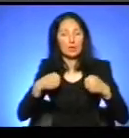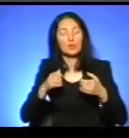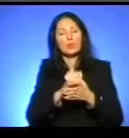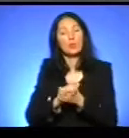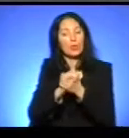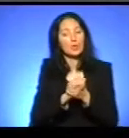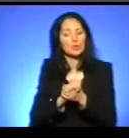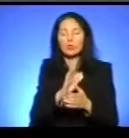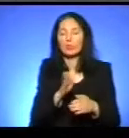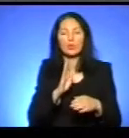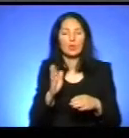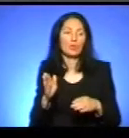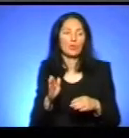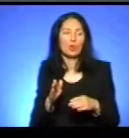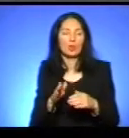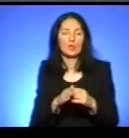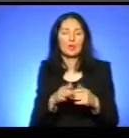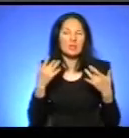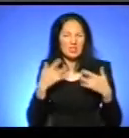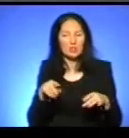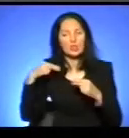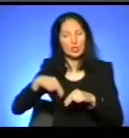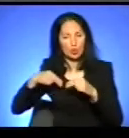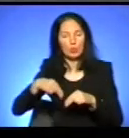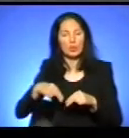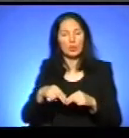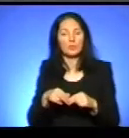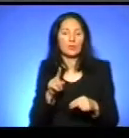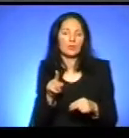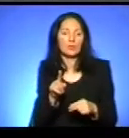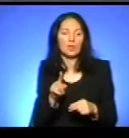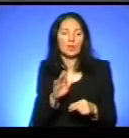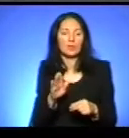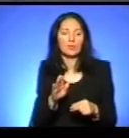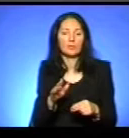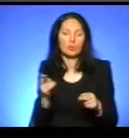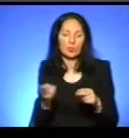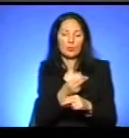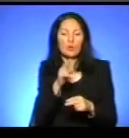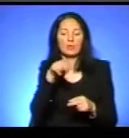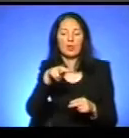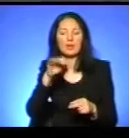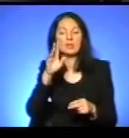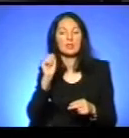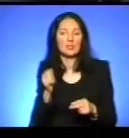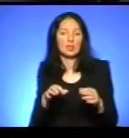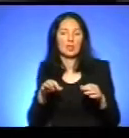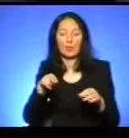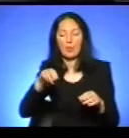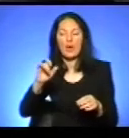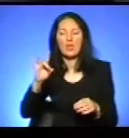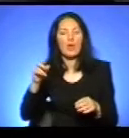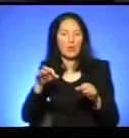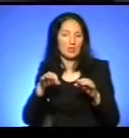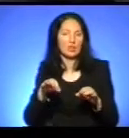помиритися, щоб не доводити ні до звільнення з роботи, ні, тим більше до позбавлення ліцензії перевізника. Зрозуміло. Катю, ваші